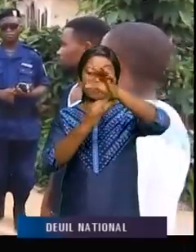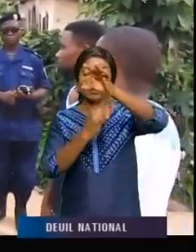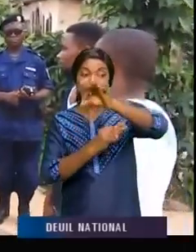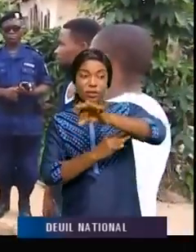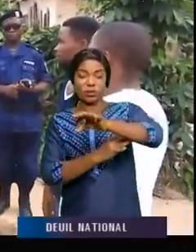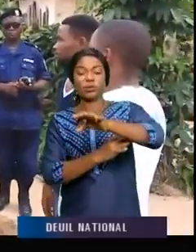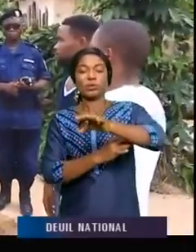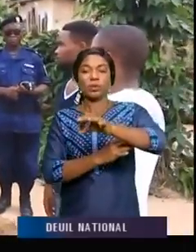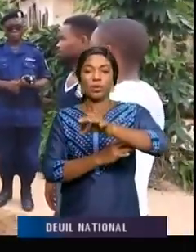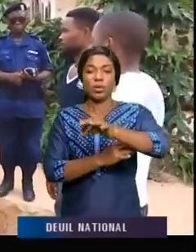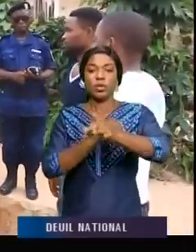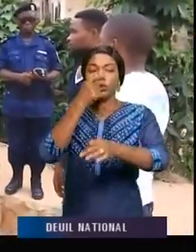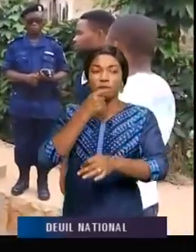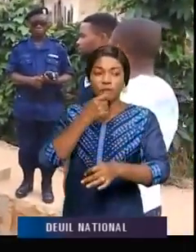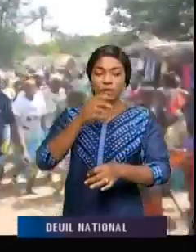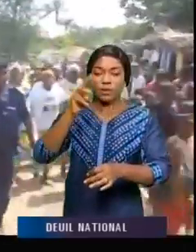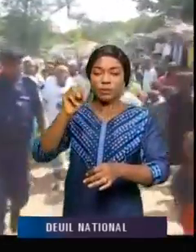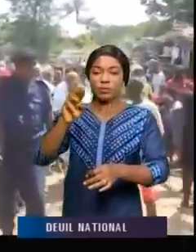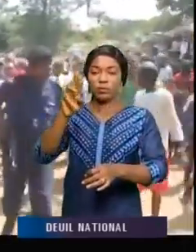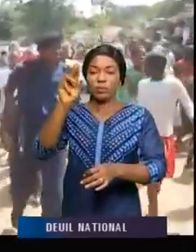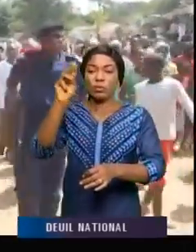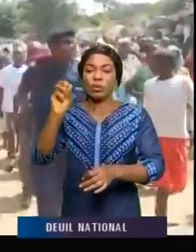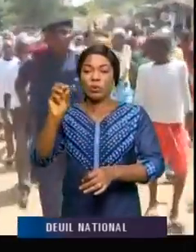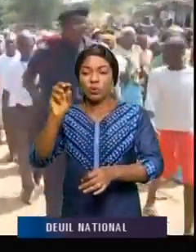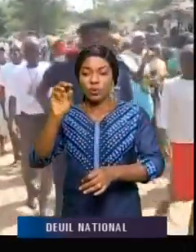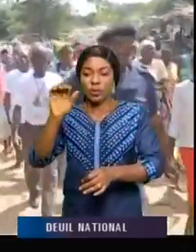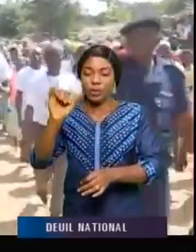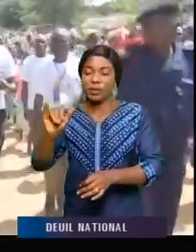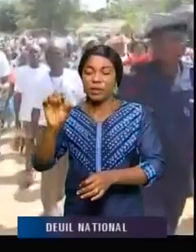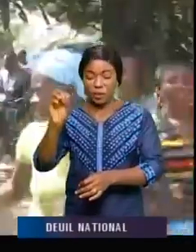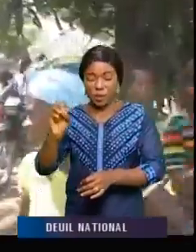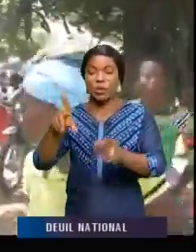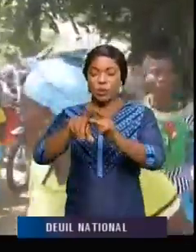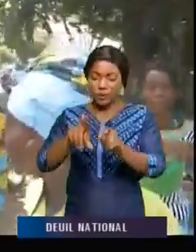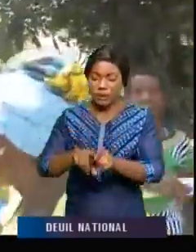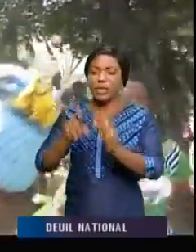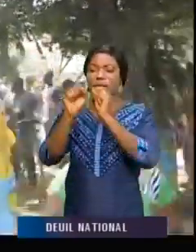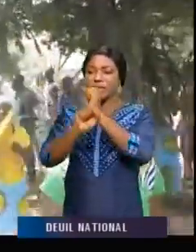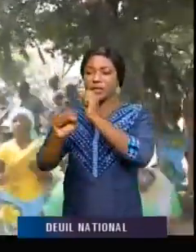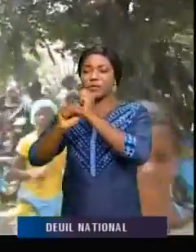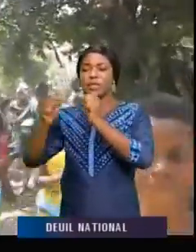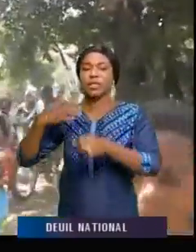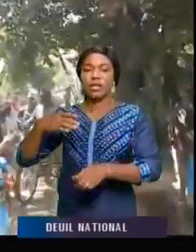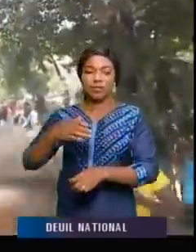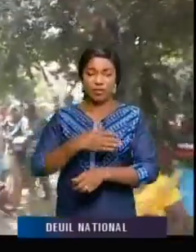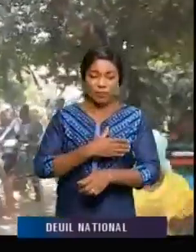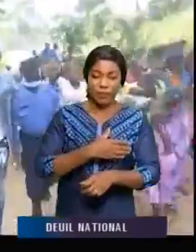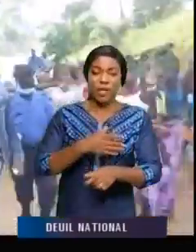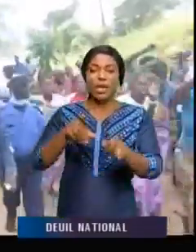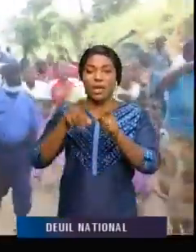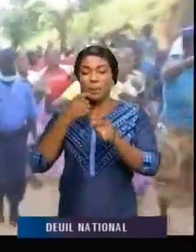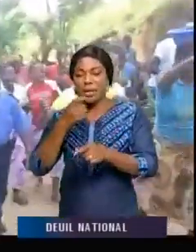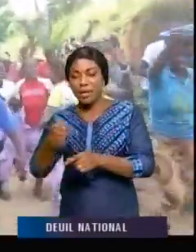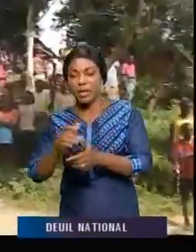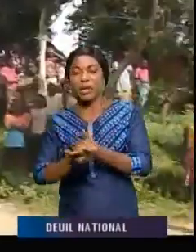Marco Poyi, a sensibilisé les femmes sur le thème national de l'année, à savoir leadership féminin d'excellence,